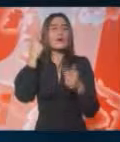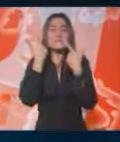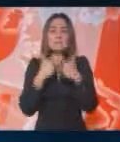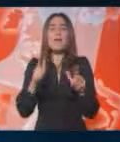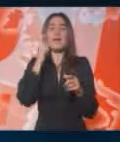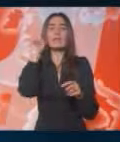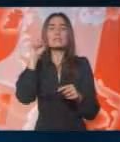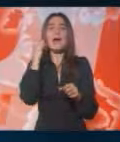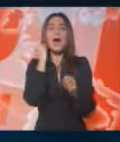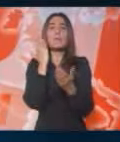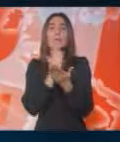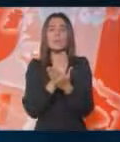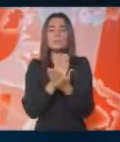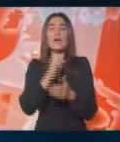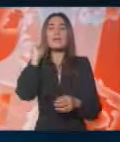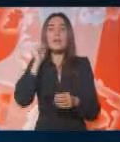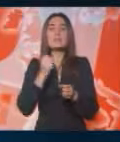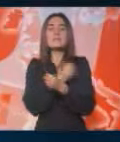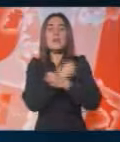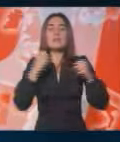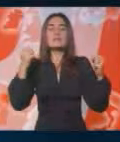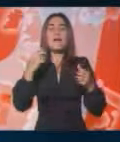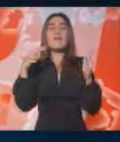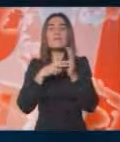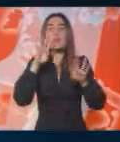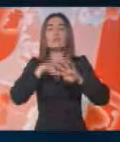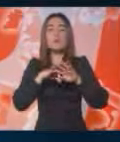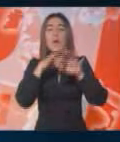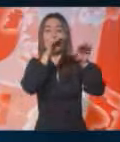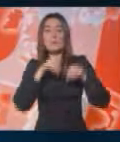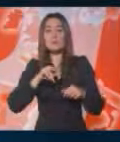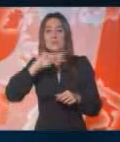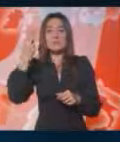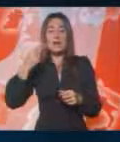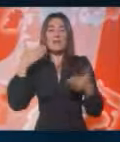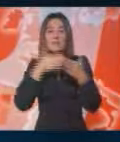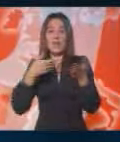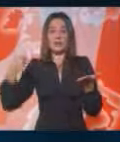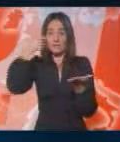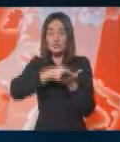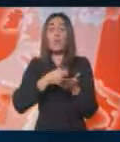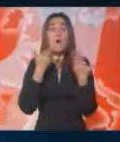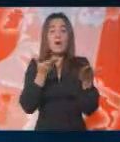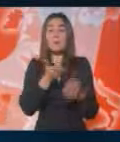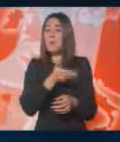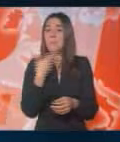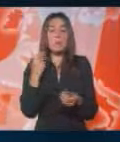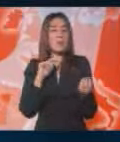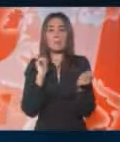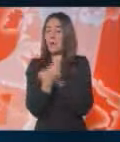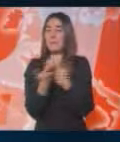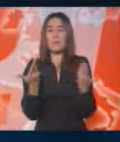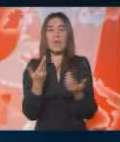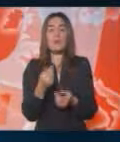se razvijala infrastruktura, da bi se privlačili strani direktni investitori, ovako nema nikakve promjene.